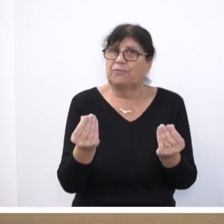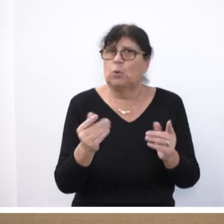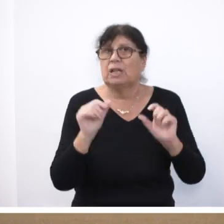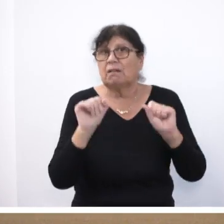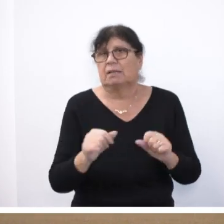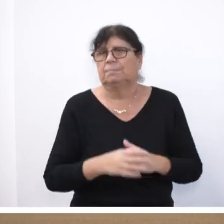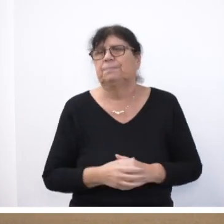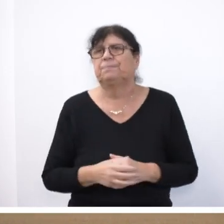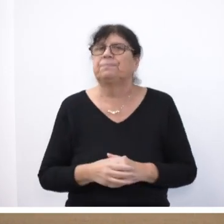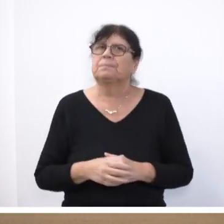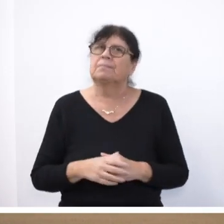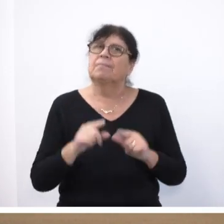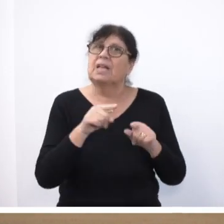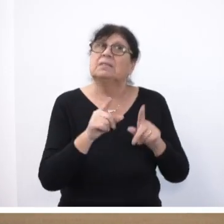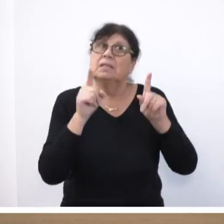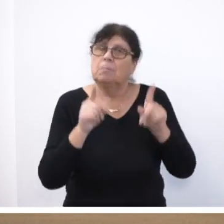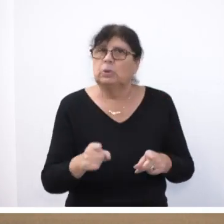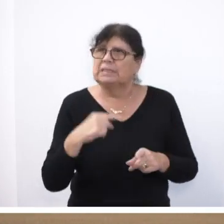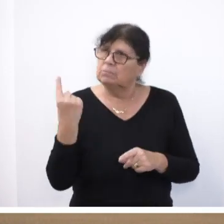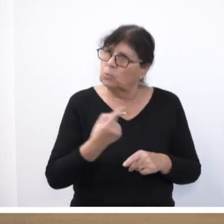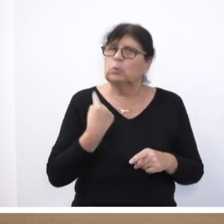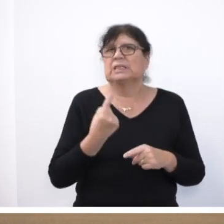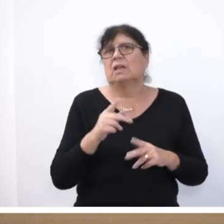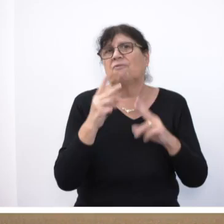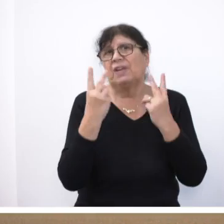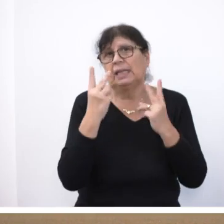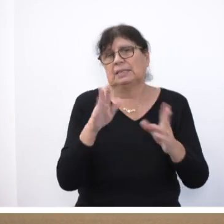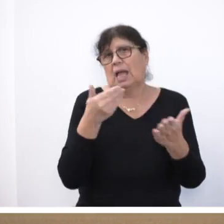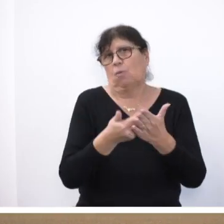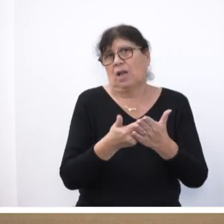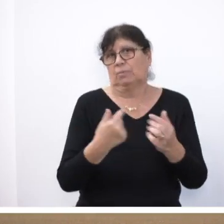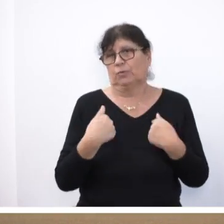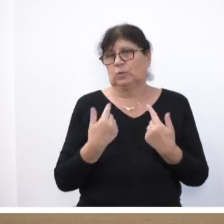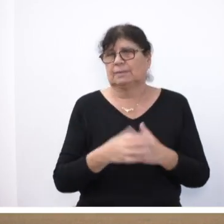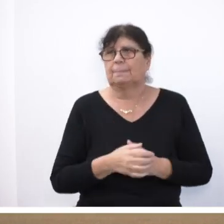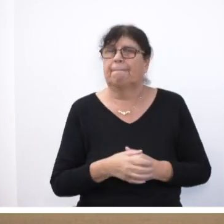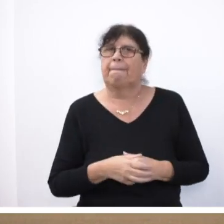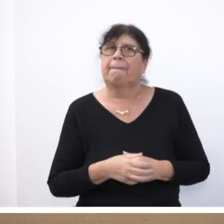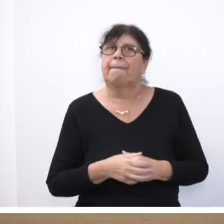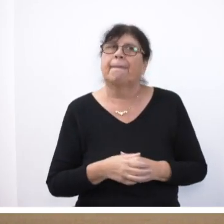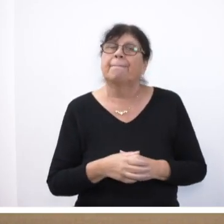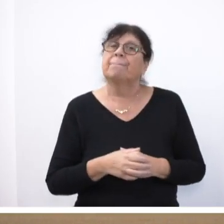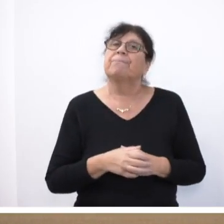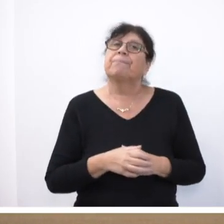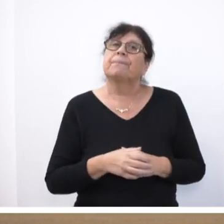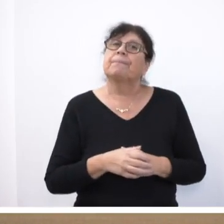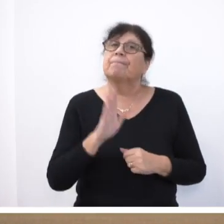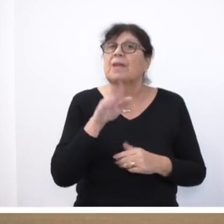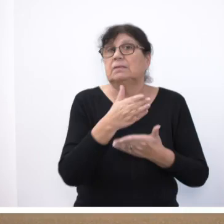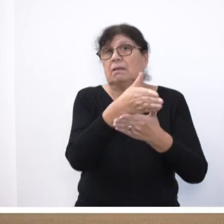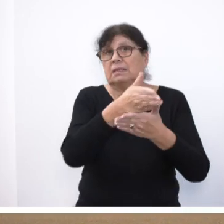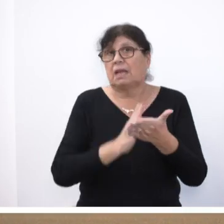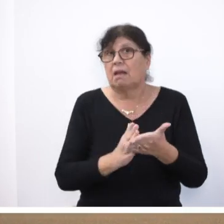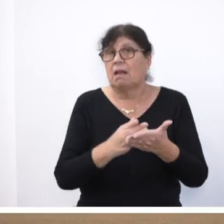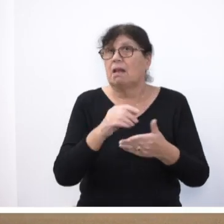können. Das muss eine unserer wichtigsten Aufgaben sein. Und als Teil der